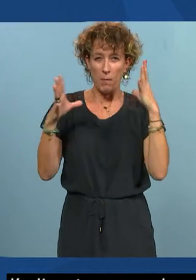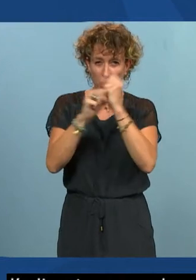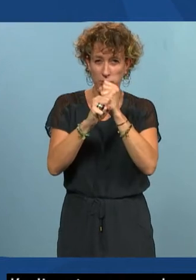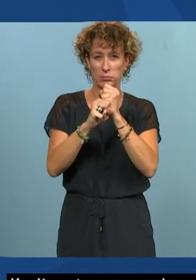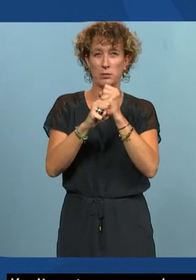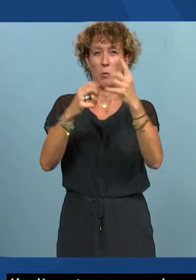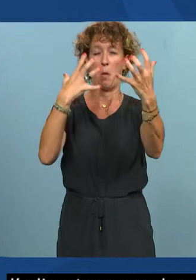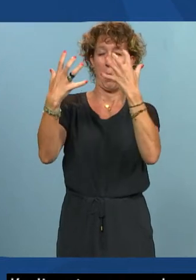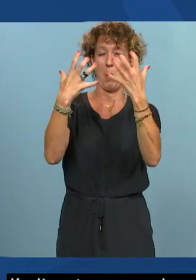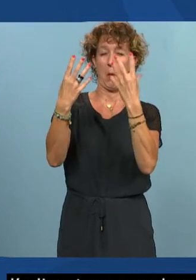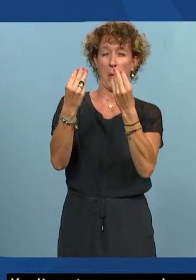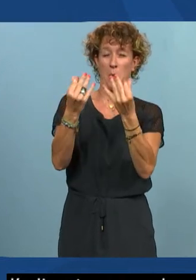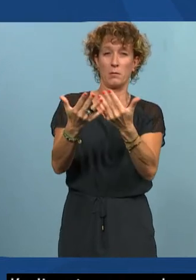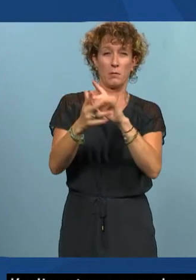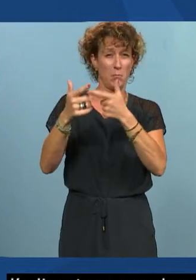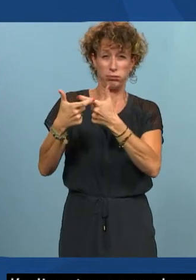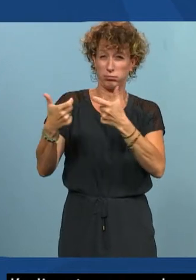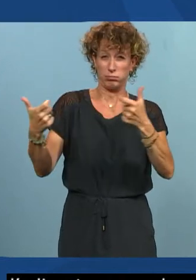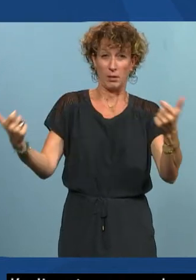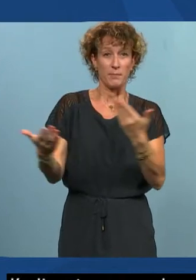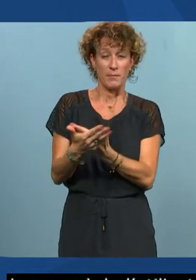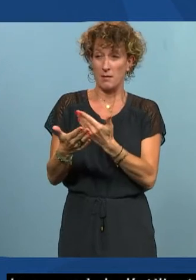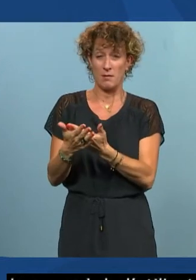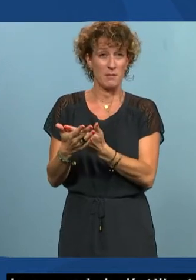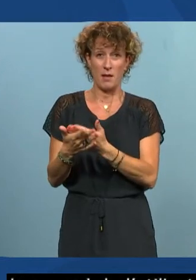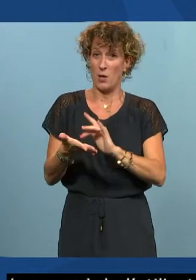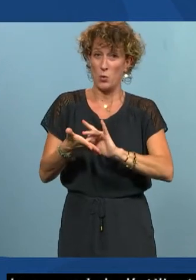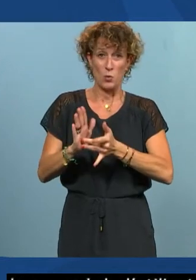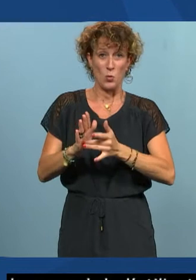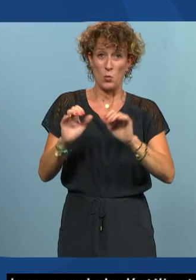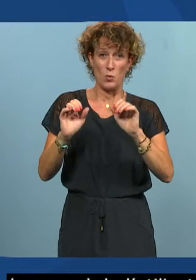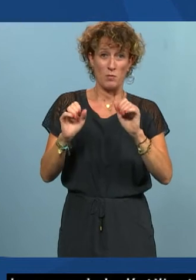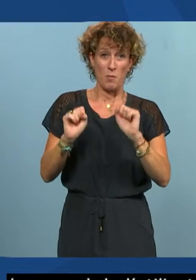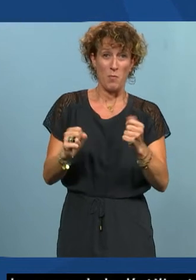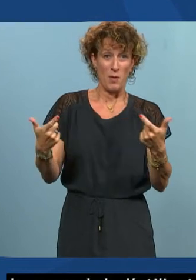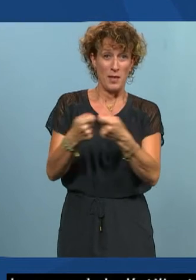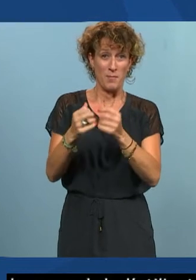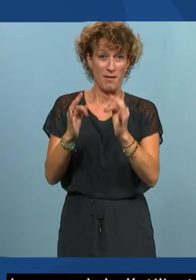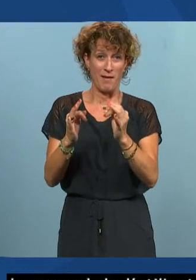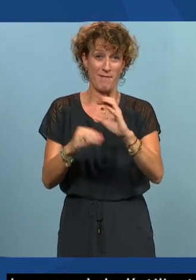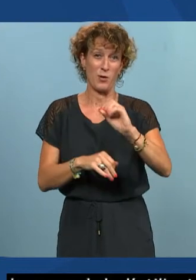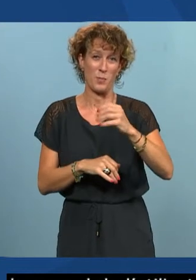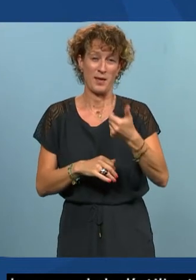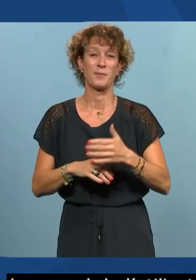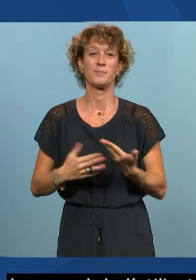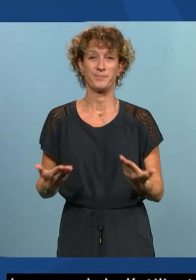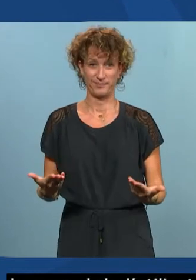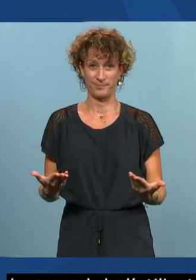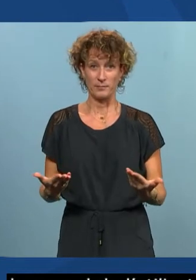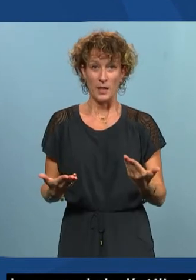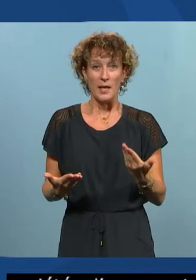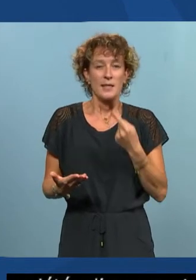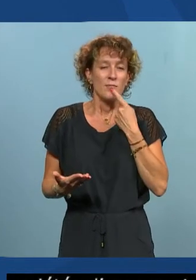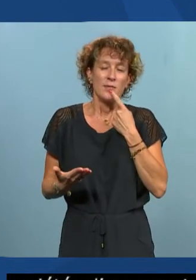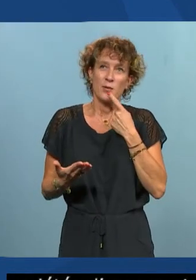photosensibilité, etc. qui sont tous des sujets qui sont couverts par l'accessibilité numérique. Et en réalité, l'usage du